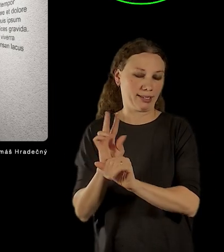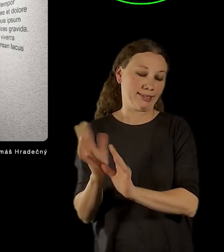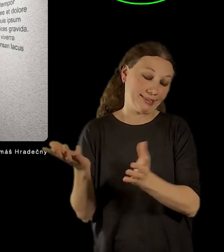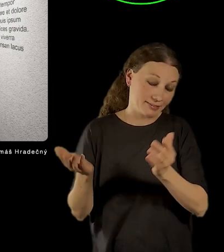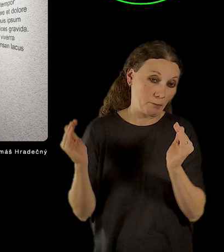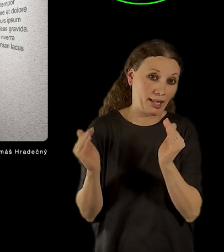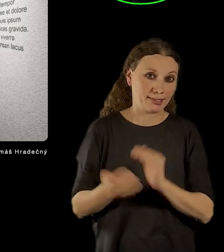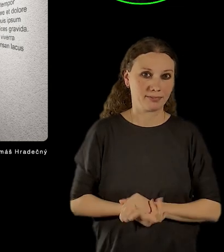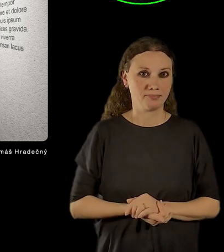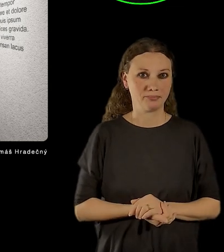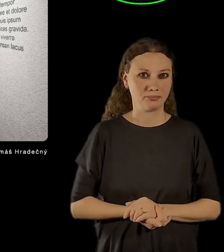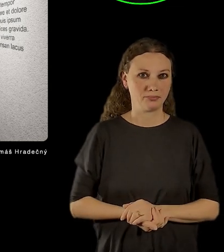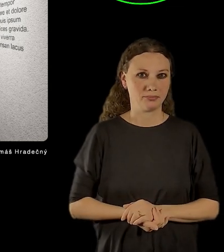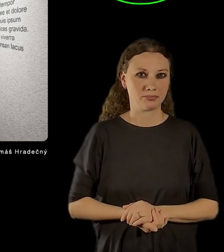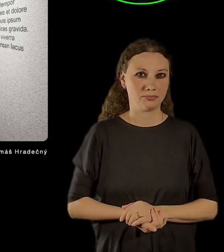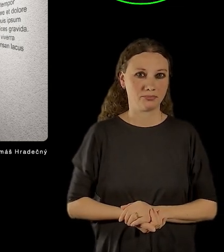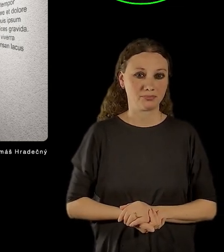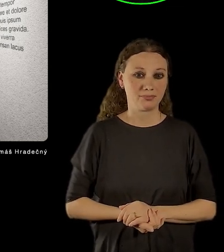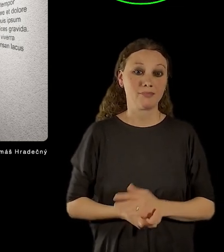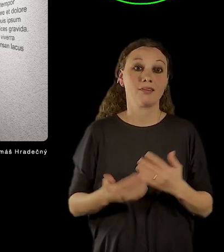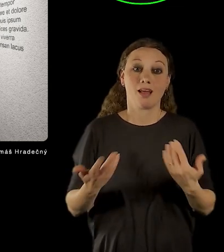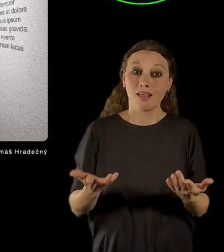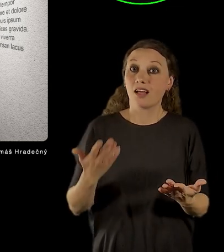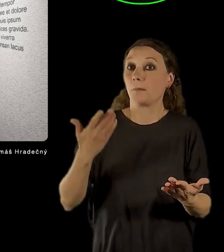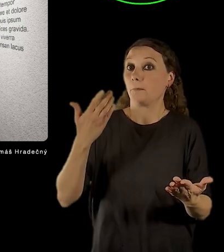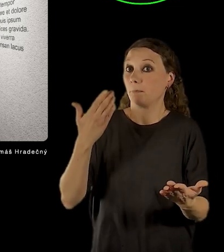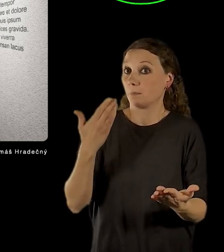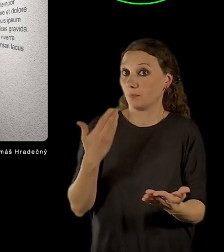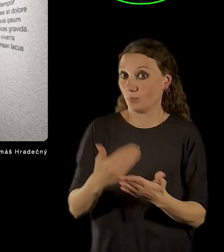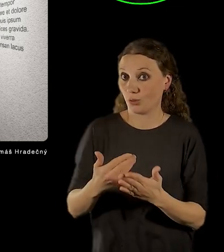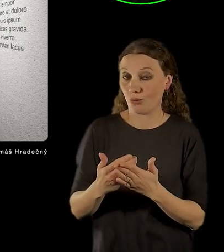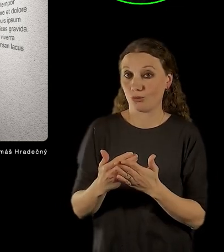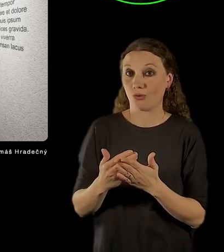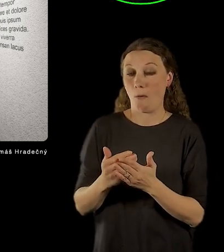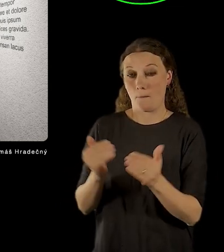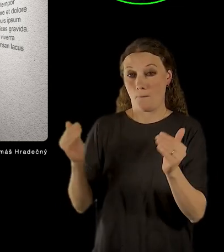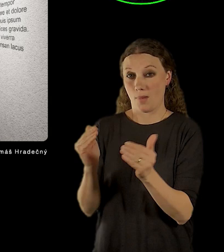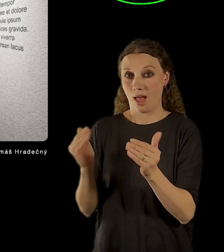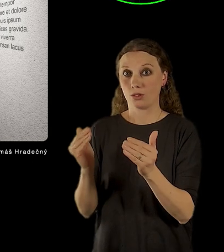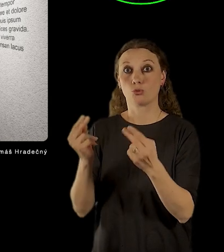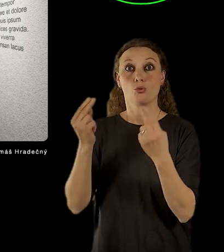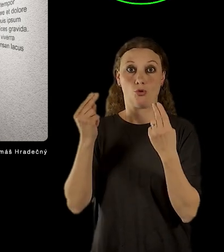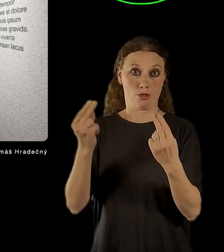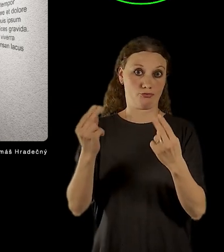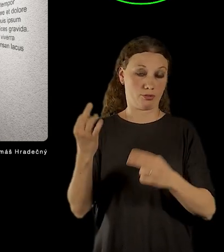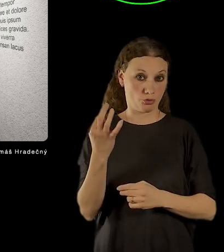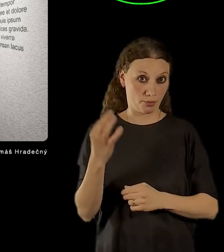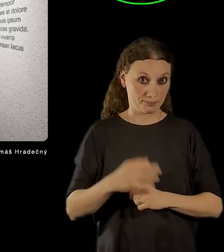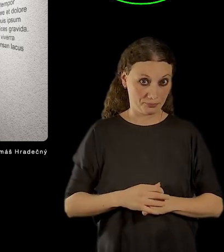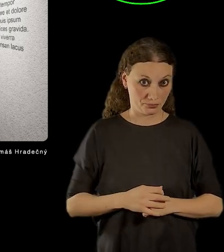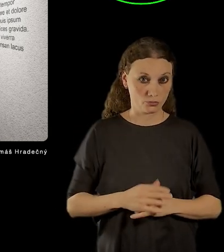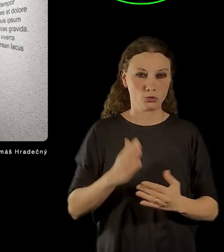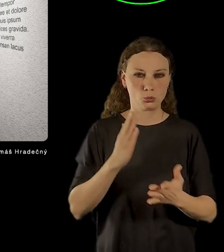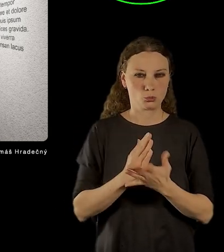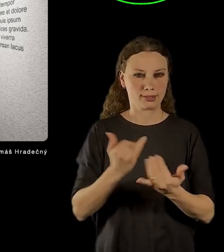Přesto, nebo možná právě proto, si myslím, že je důležité, že vlastně už v tuhle chvíli